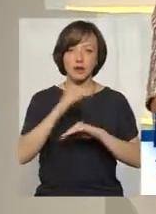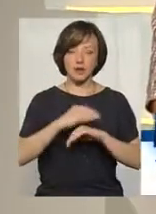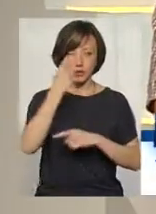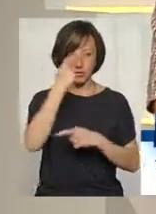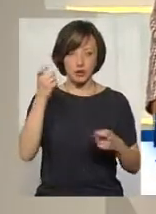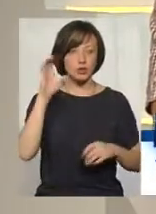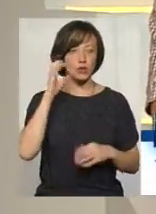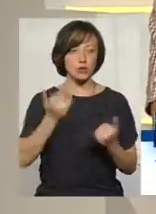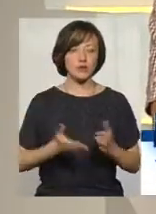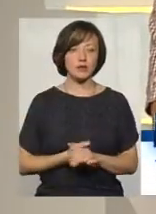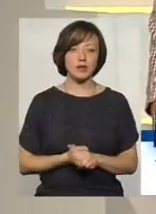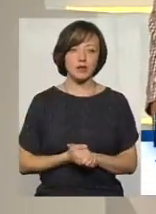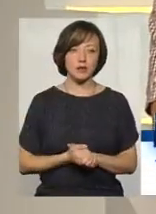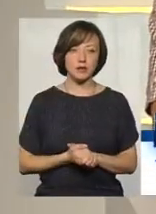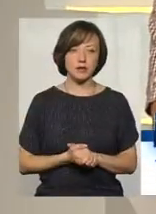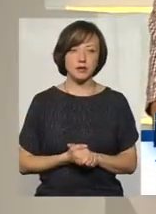Доброго вечора.